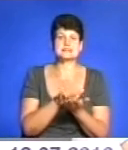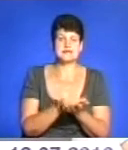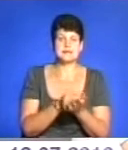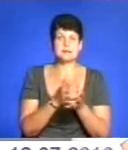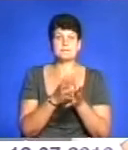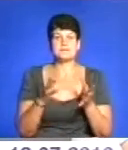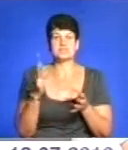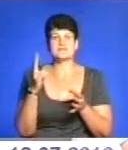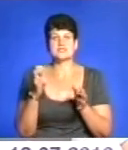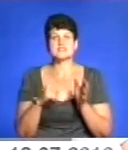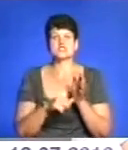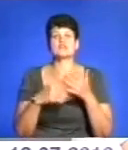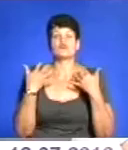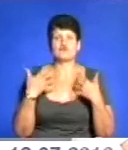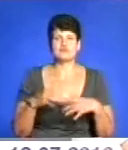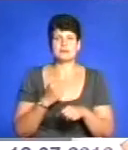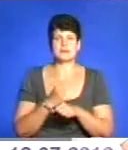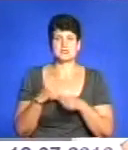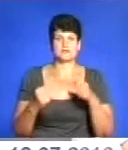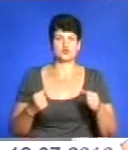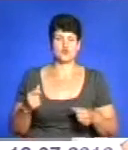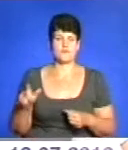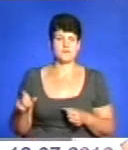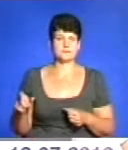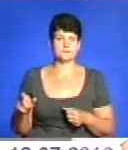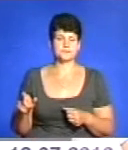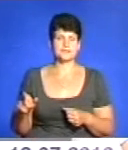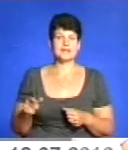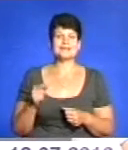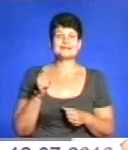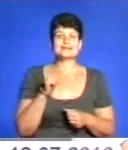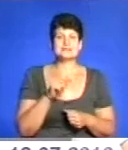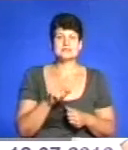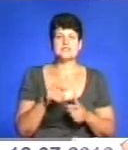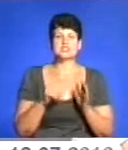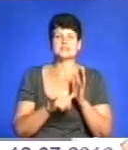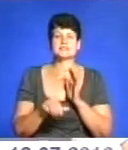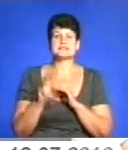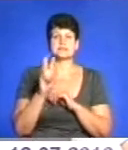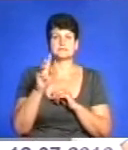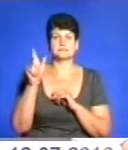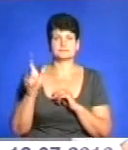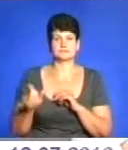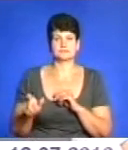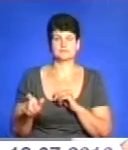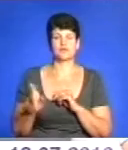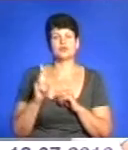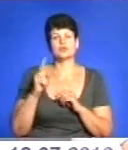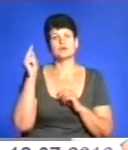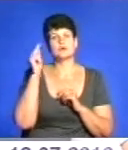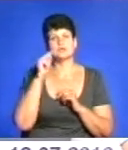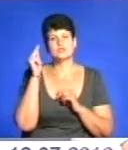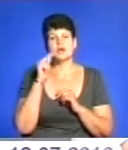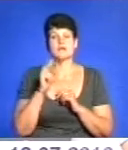як 260 з них вже працевлаштовані. Із них 63 особи, хто навчався,